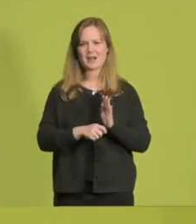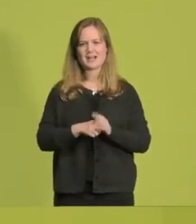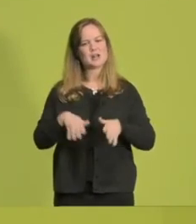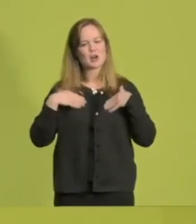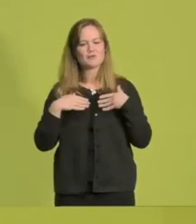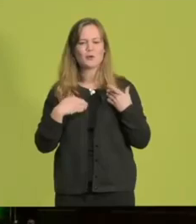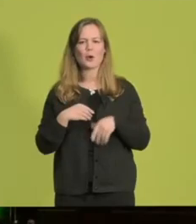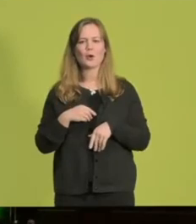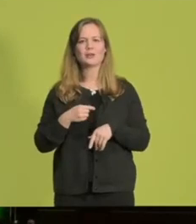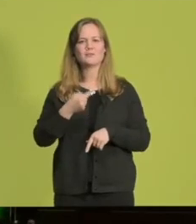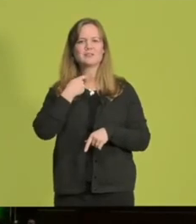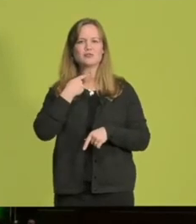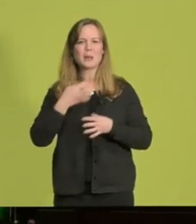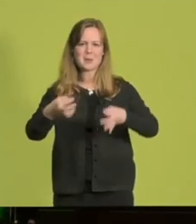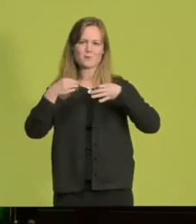eure Stimme gebt. Herzlichen Dank.